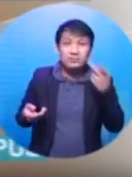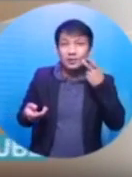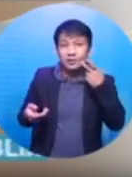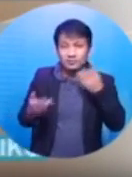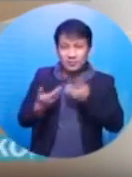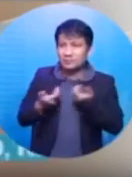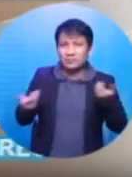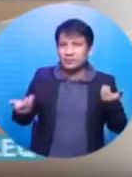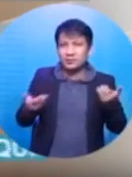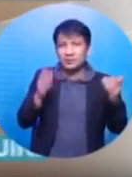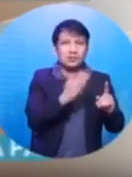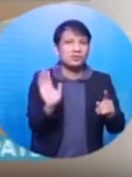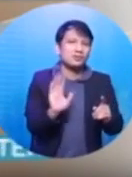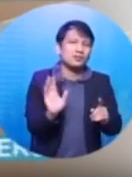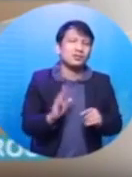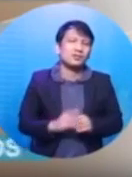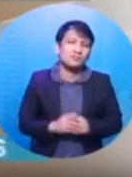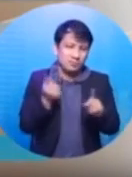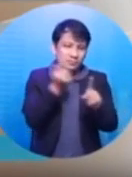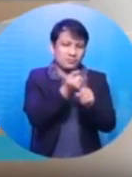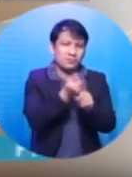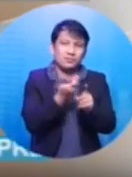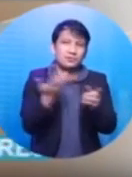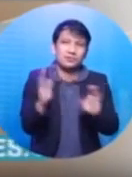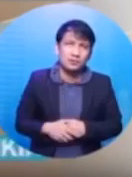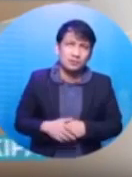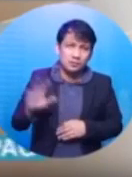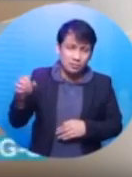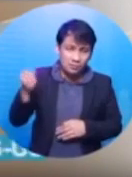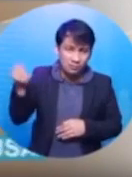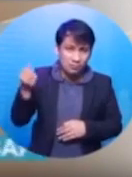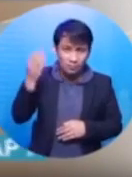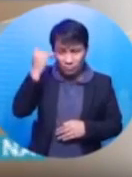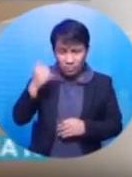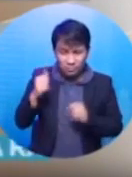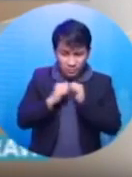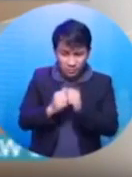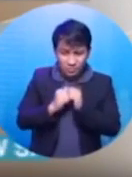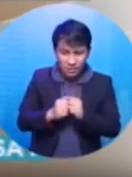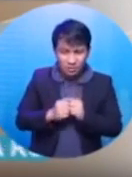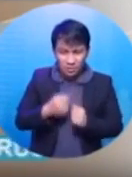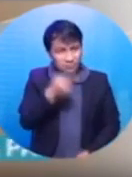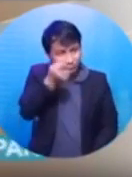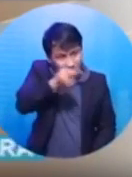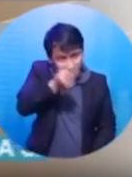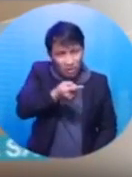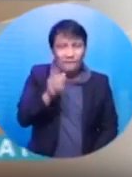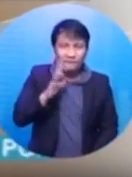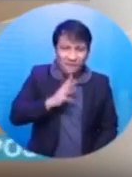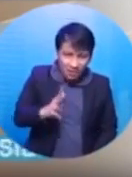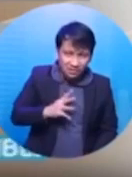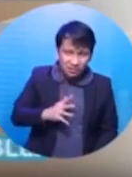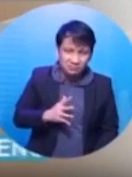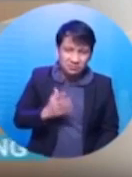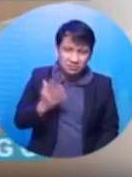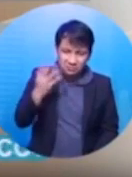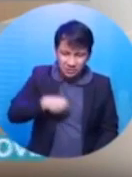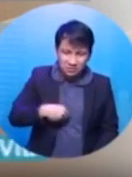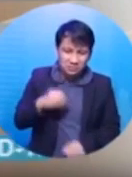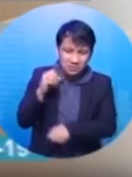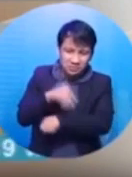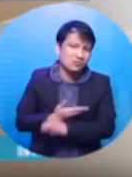dapat na hindi nyo na pinagbubuhatan ng kamay. Talagang lalong-lalunad. Sapatkat wala na sa pudera nyo, dapat pinagsasabihan nyo na lang. Pero pangit pa rin po nay na